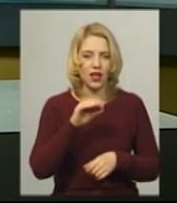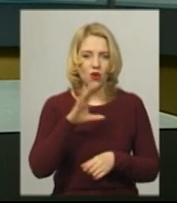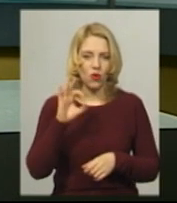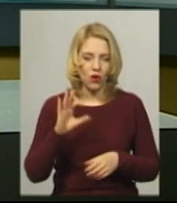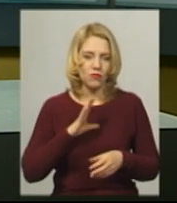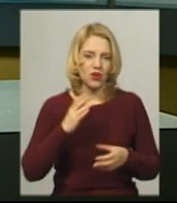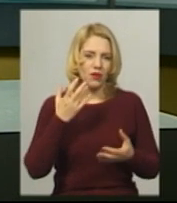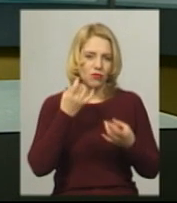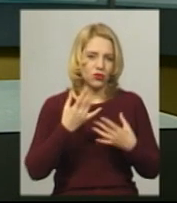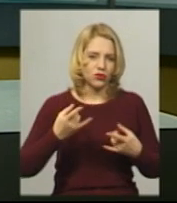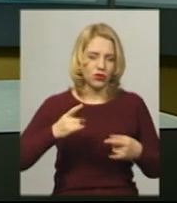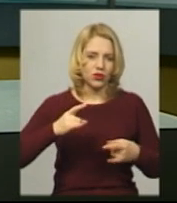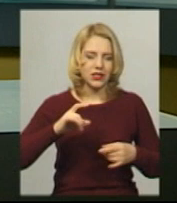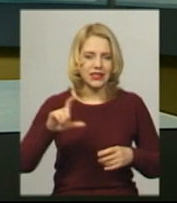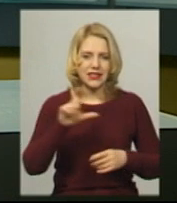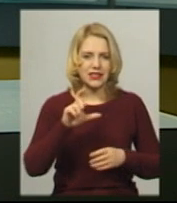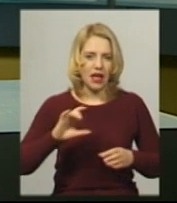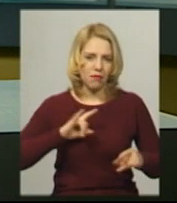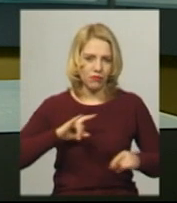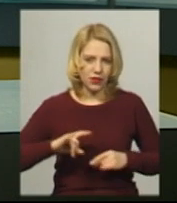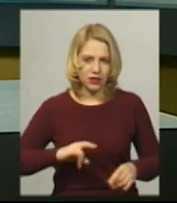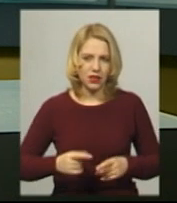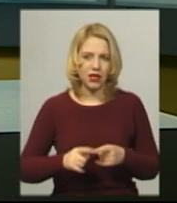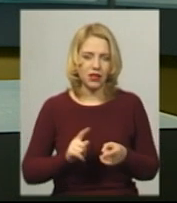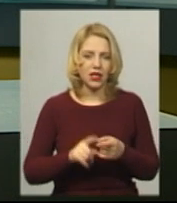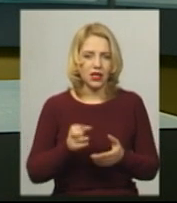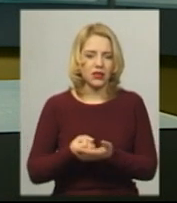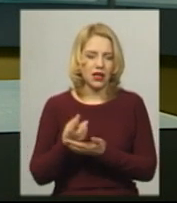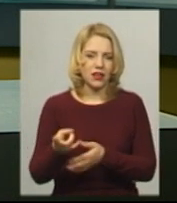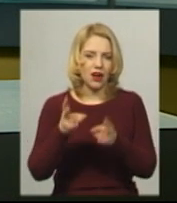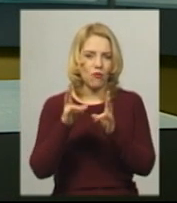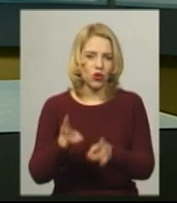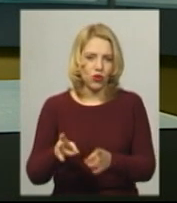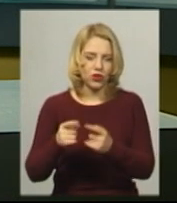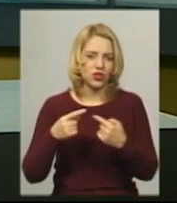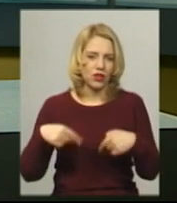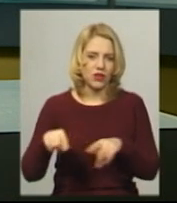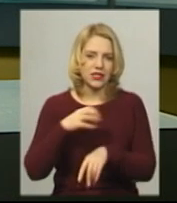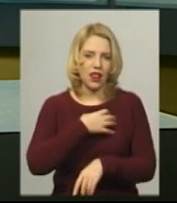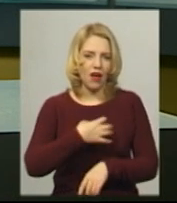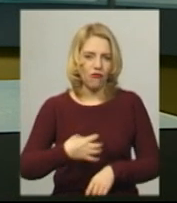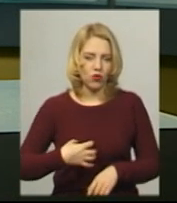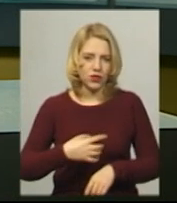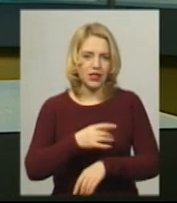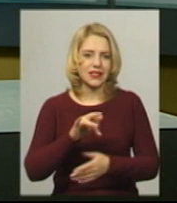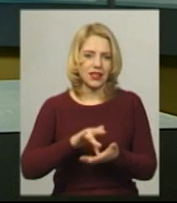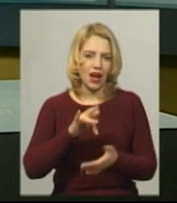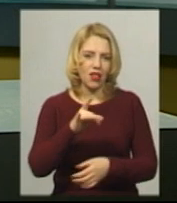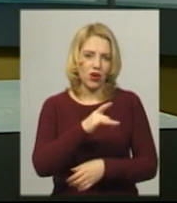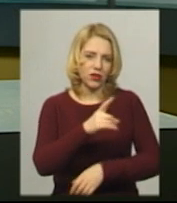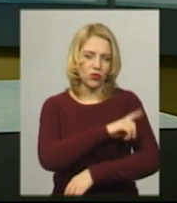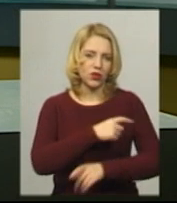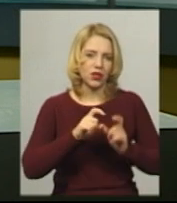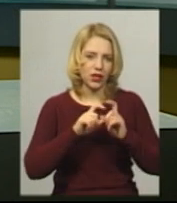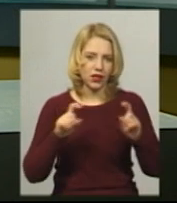різних частин тіла. Їх госпіталізували до травматологічного відділення Славуцької центральної районної лікарні. За даним фактом, відкрито